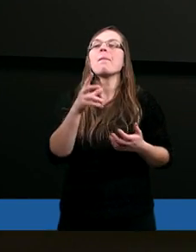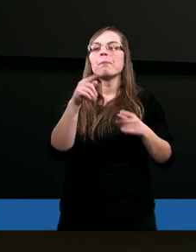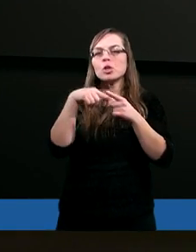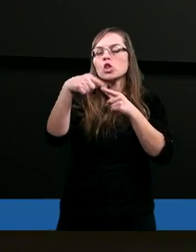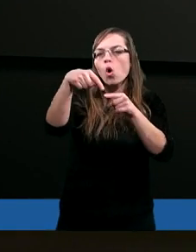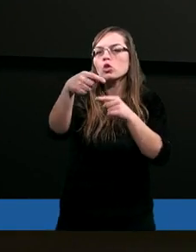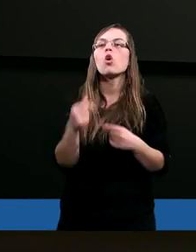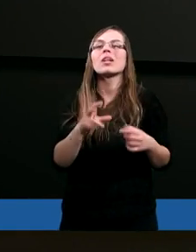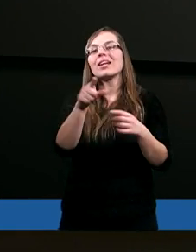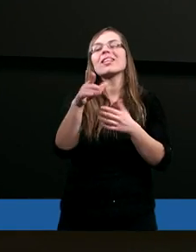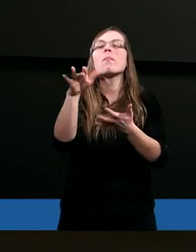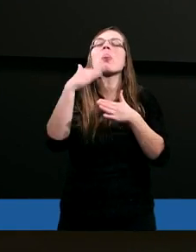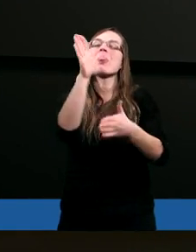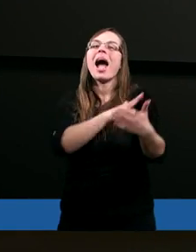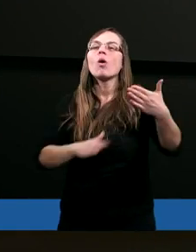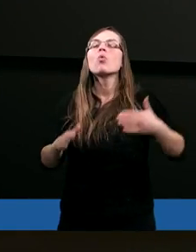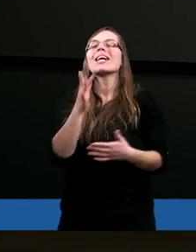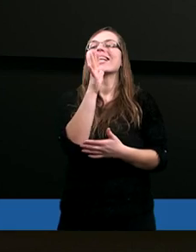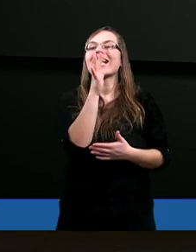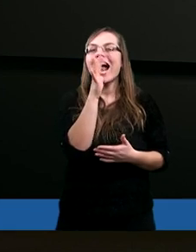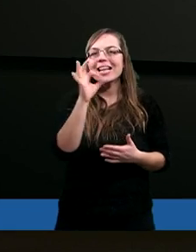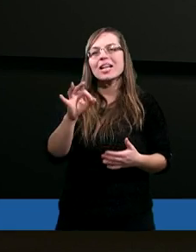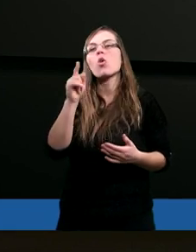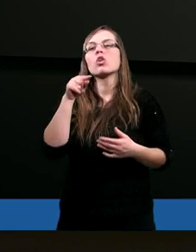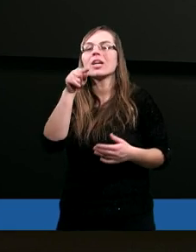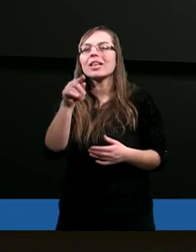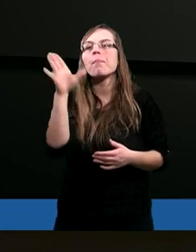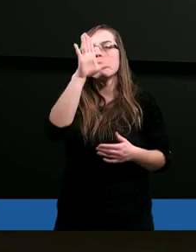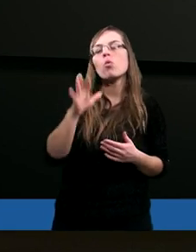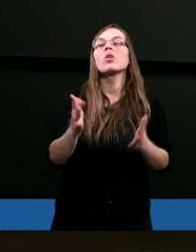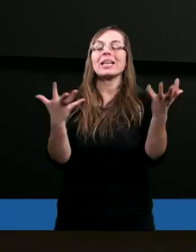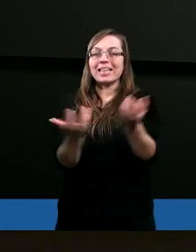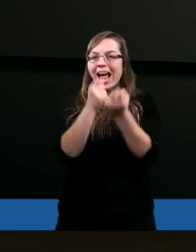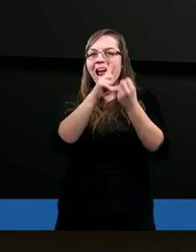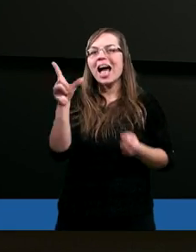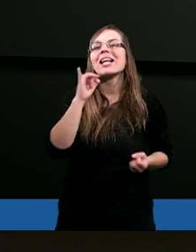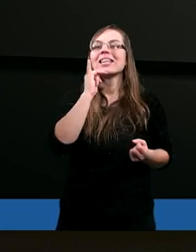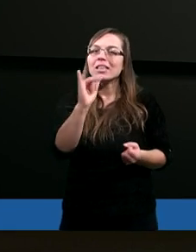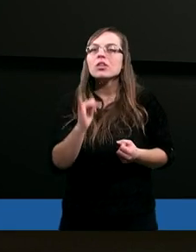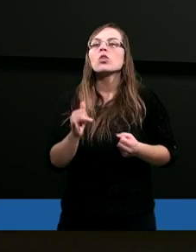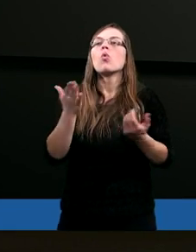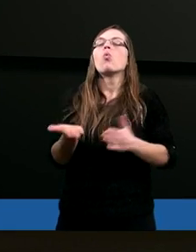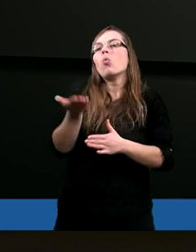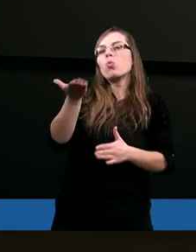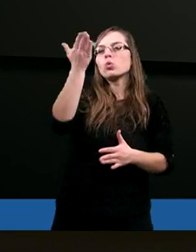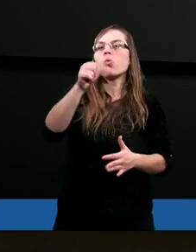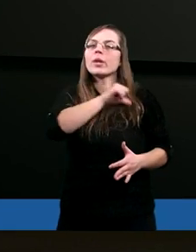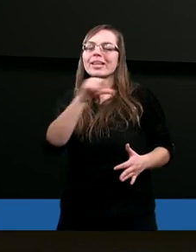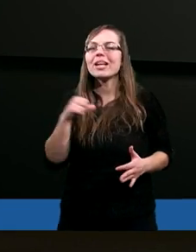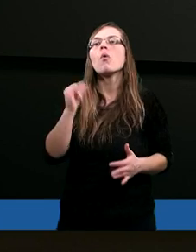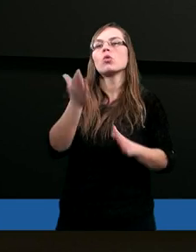protoplasty narodu izraelskiego, że tam Bóg go znalazł i uniósł się,